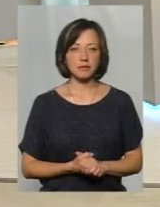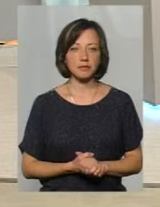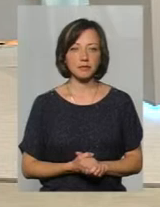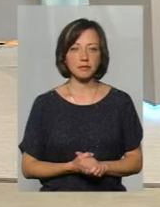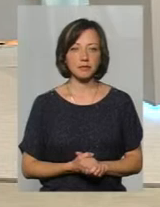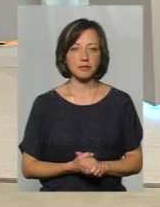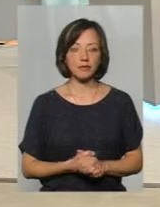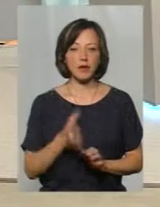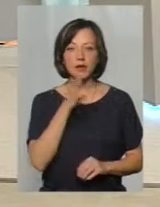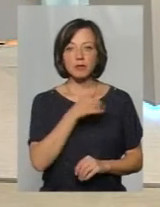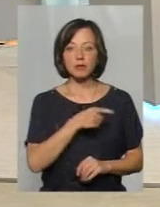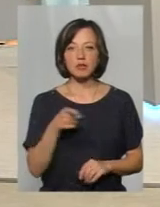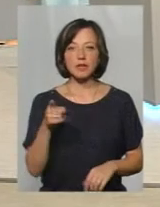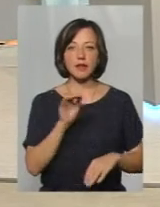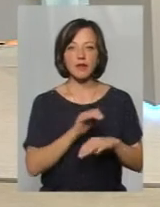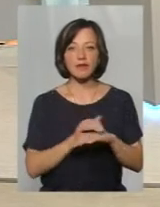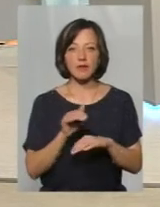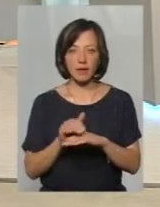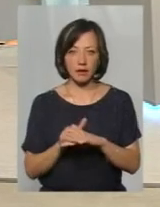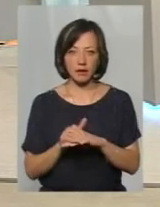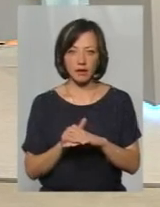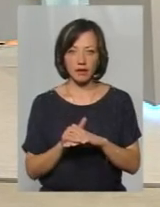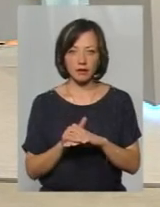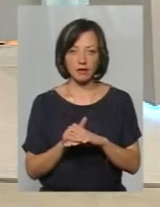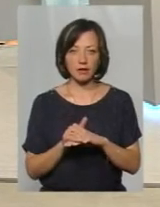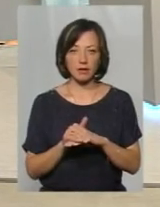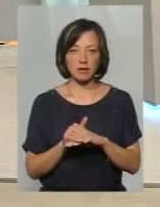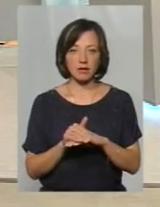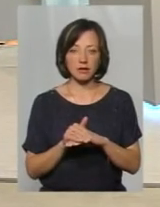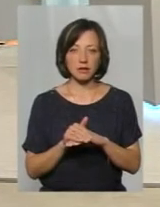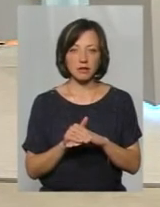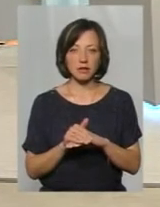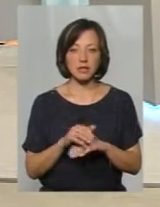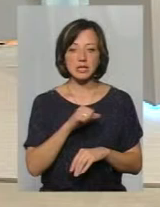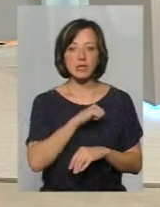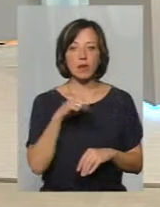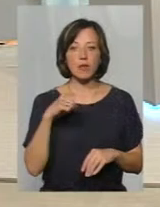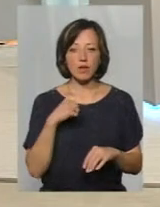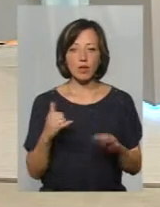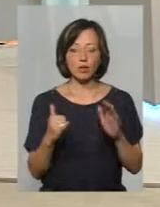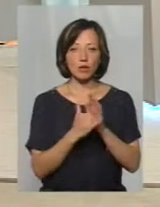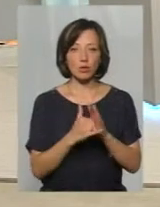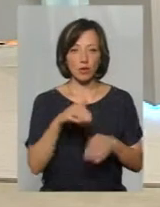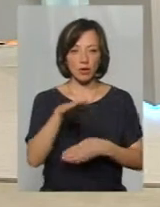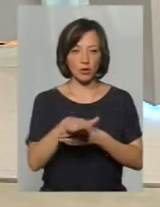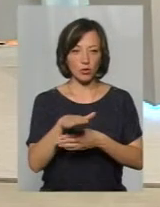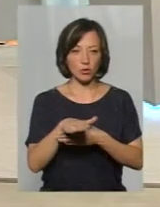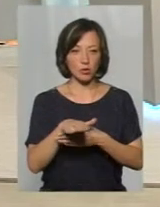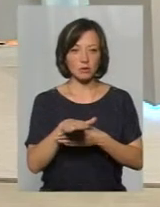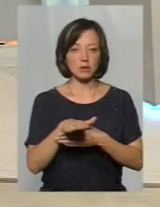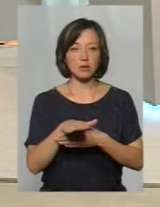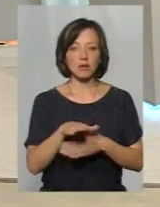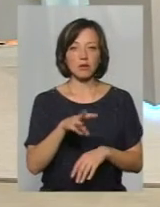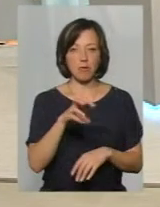під час виявлення самовільно розміщених так званих тимчасових